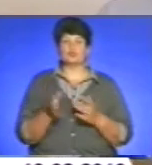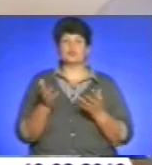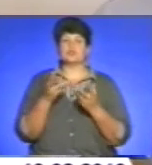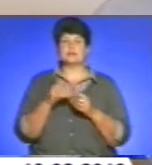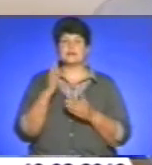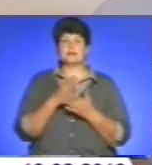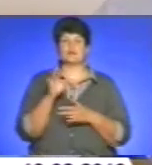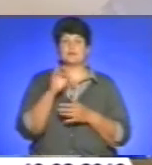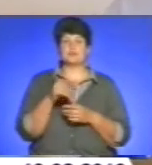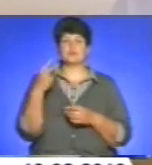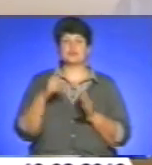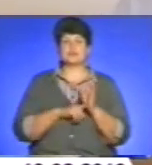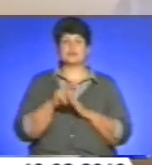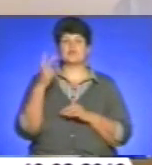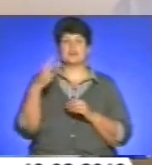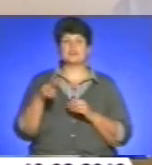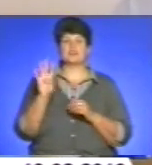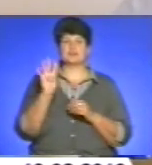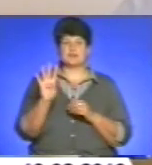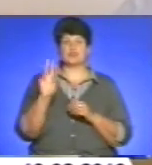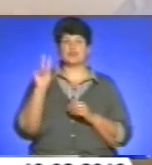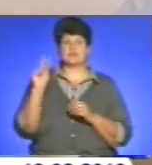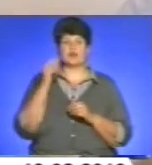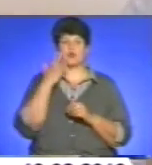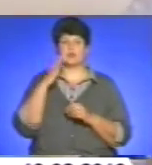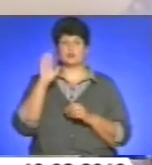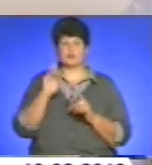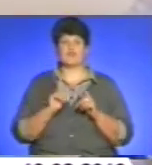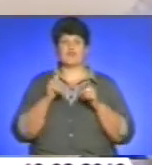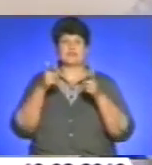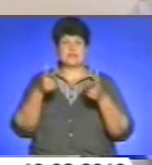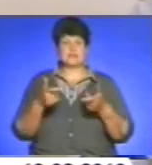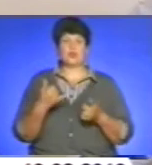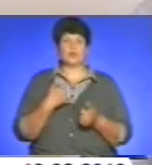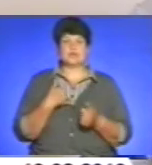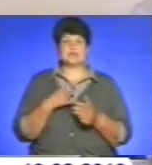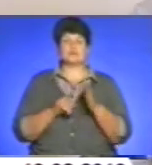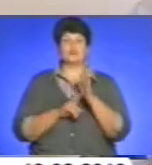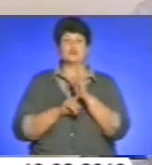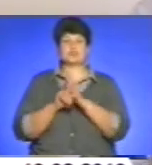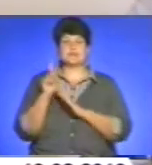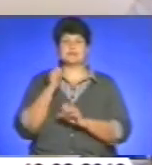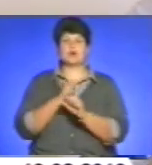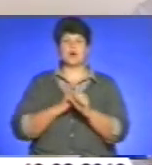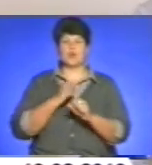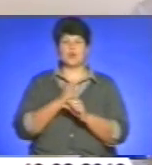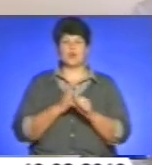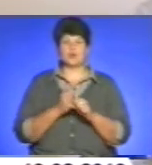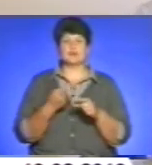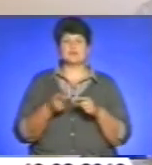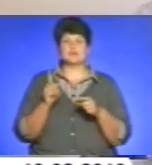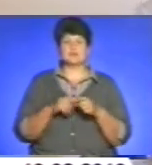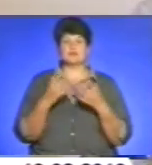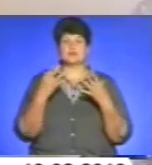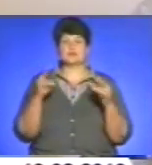про те, що починаючи з 24 числа, коли відбудеться заїзд, у нас починається фактично робота і офіційні зустрічі